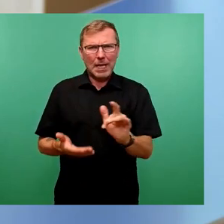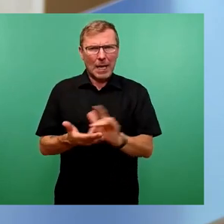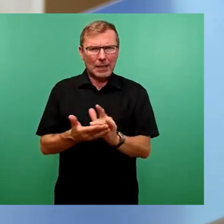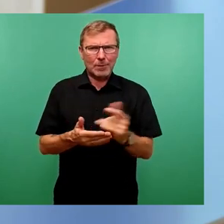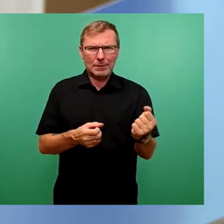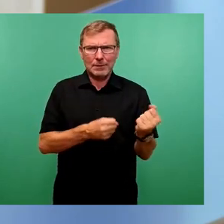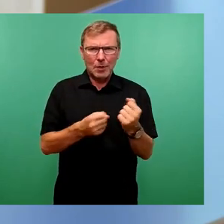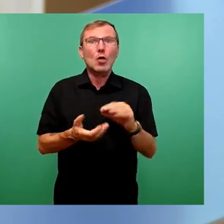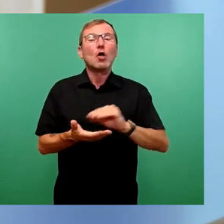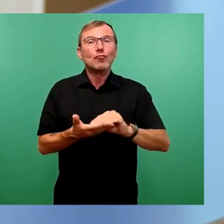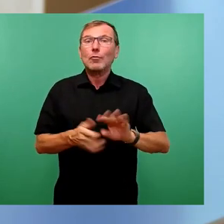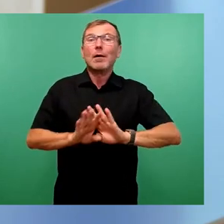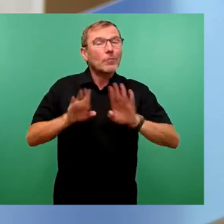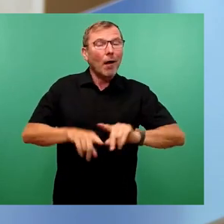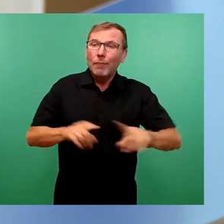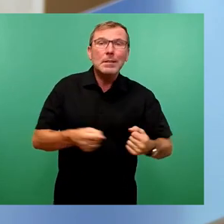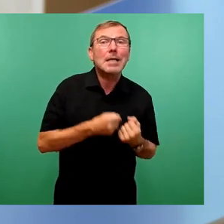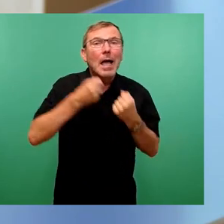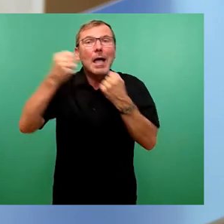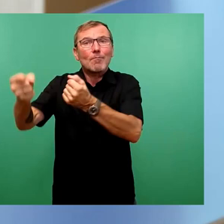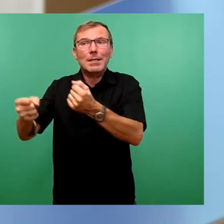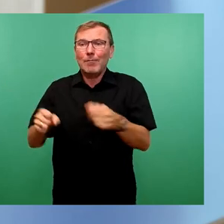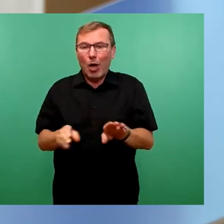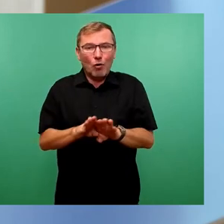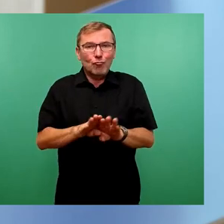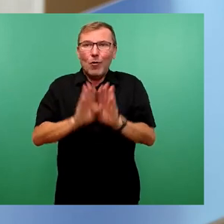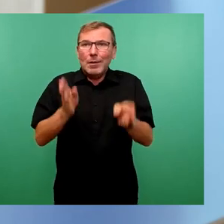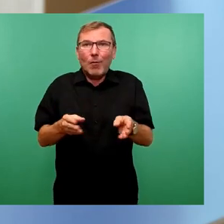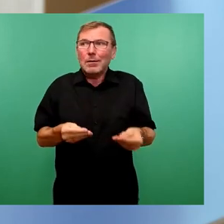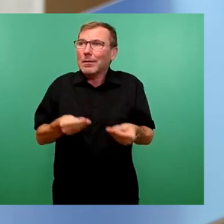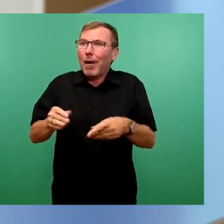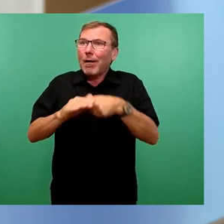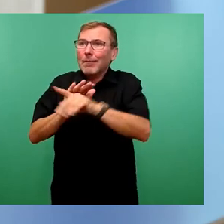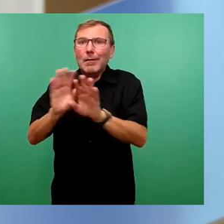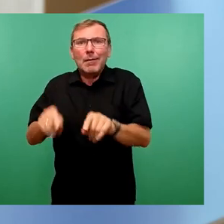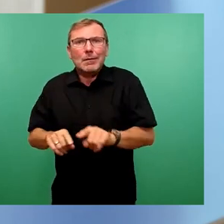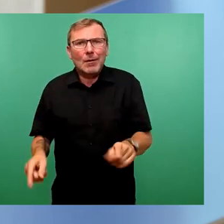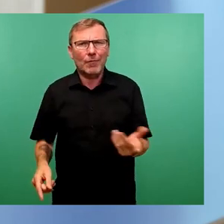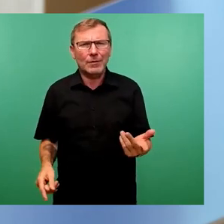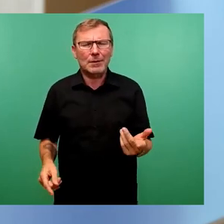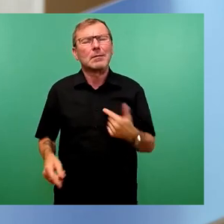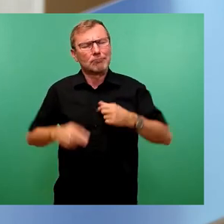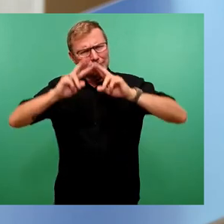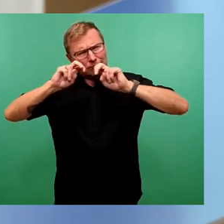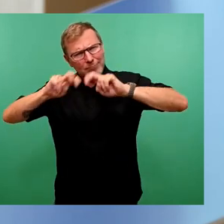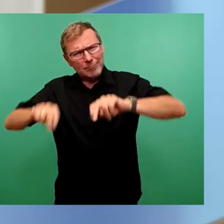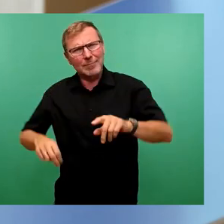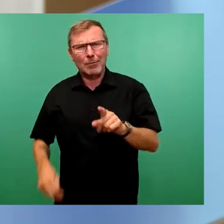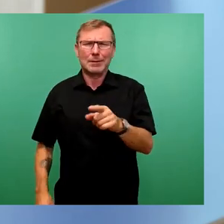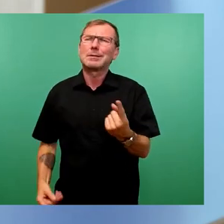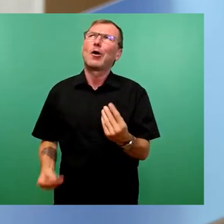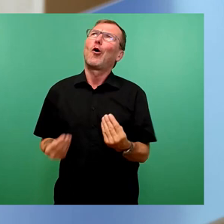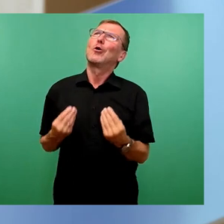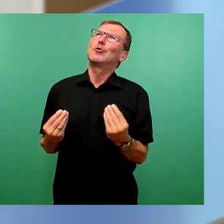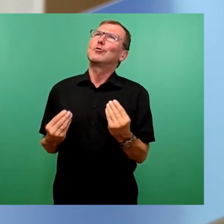auch zur Schulung nicht mitgenommen werden, weil sie eben das Schulgebäude nicht verlassen dürfen. Wir haben da auch etwas recherchiert, aber das scheint ja eine sehr Dresden-spezifische